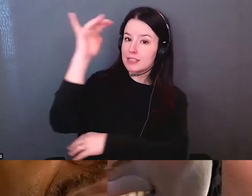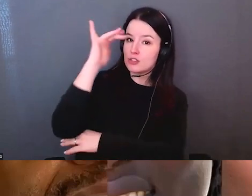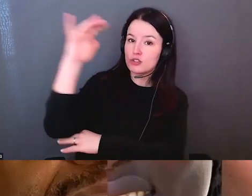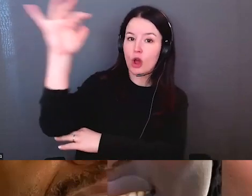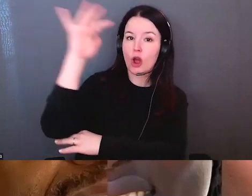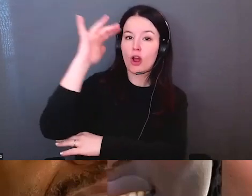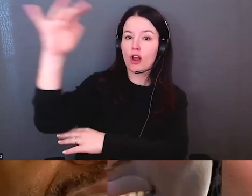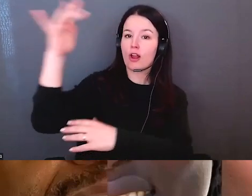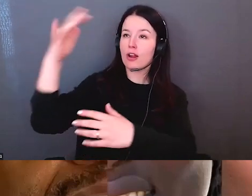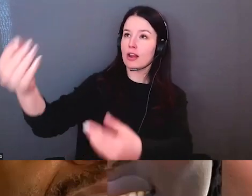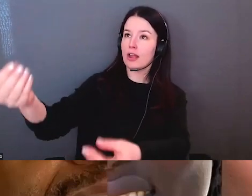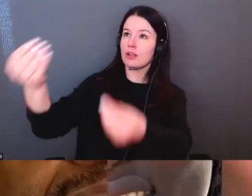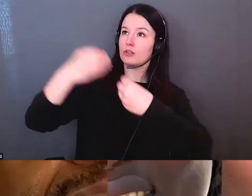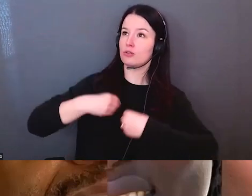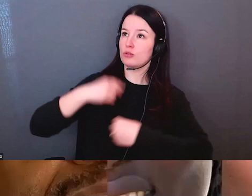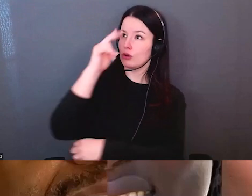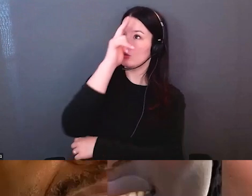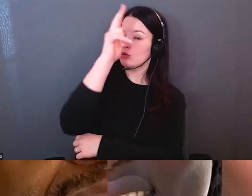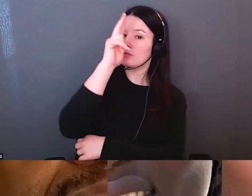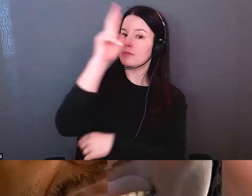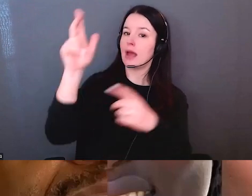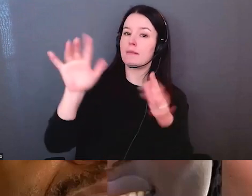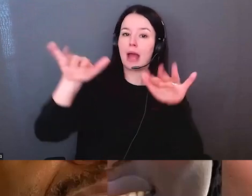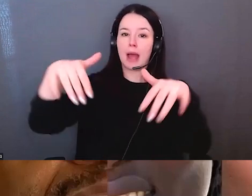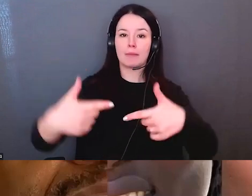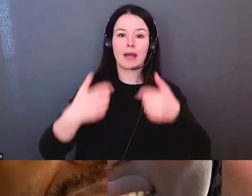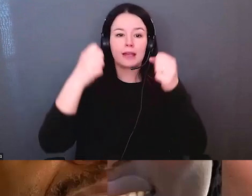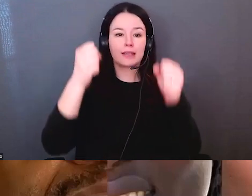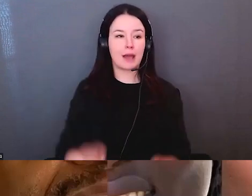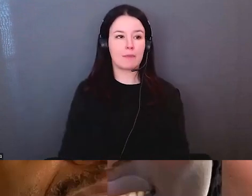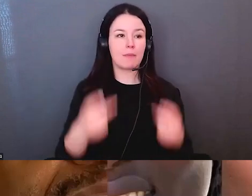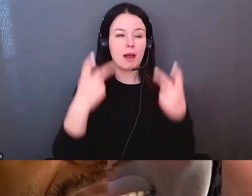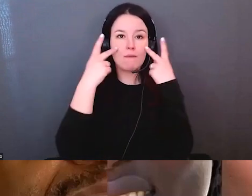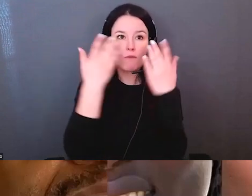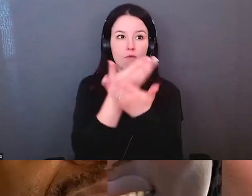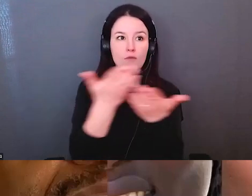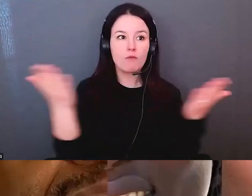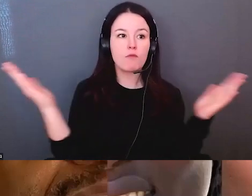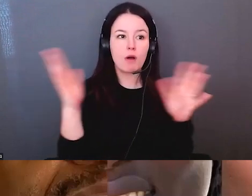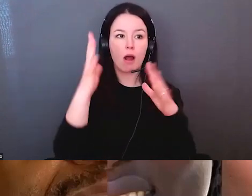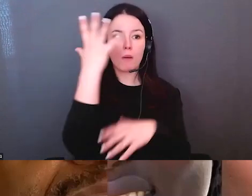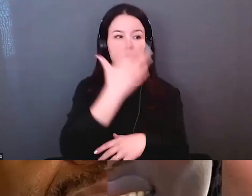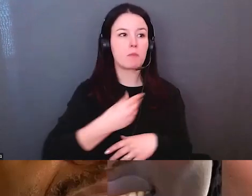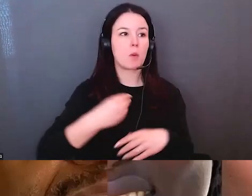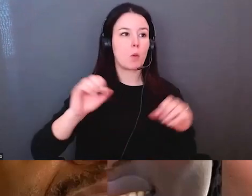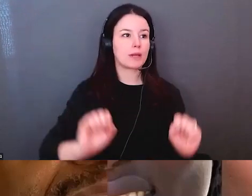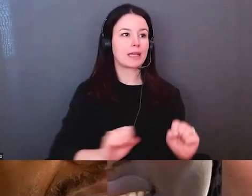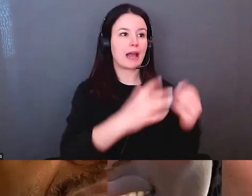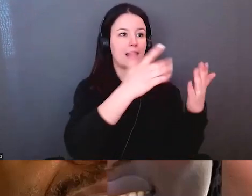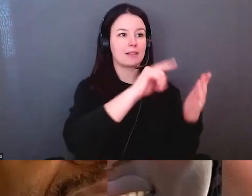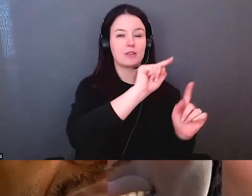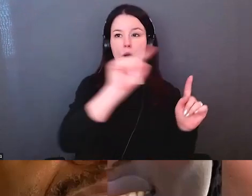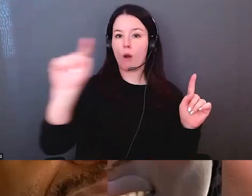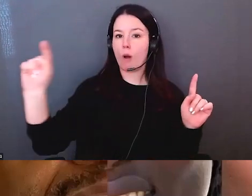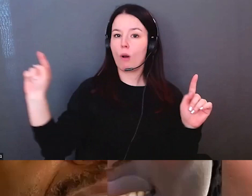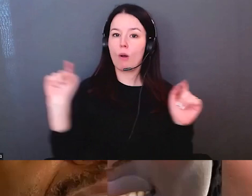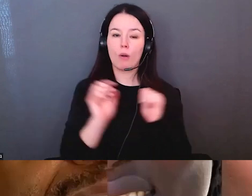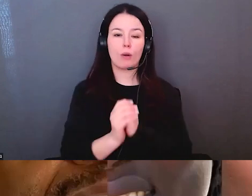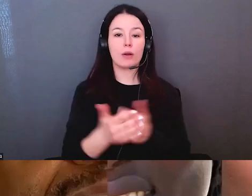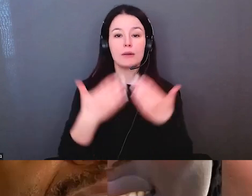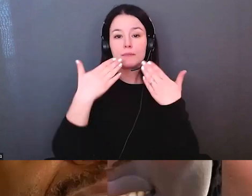à un de une de mes identités, donc mon identité de point de vue indigène